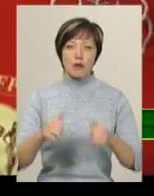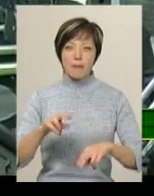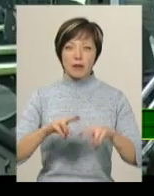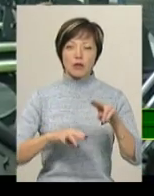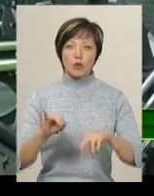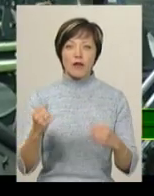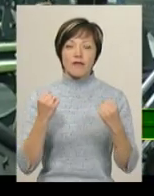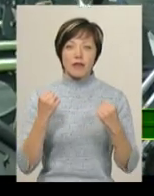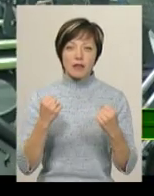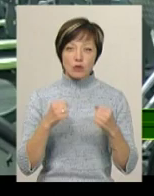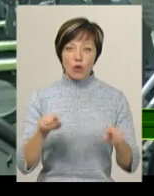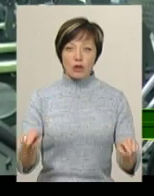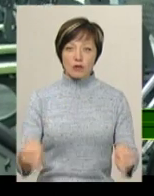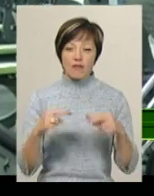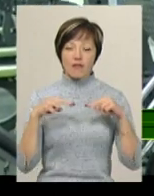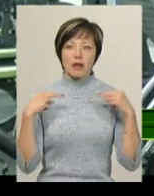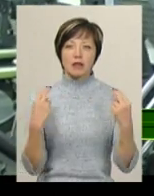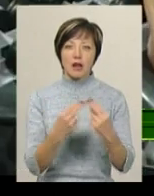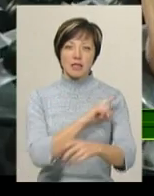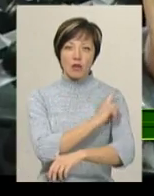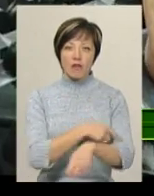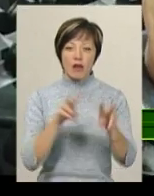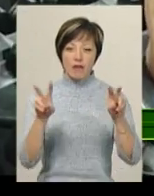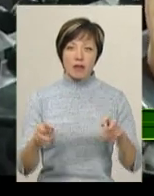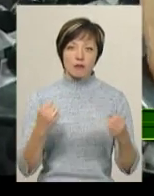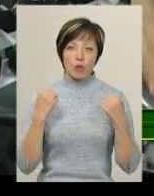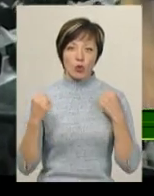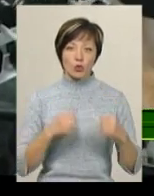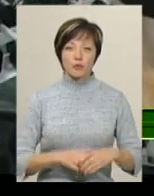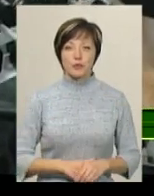фітнесу, який організовує Глобальна федерація силових видів спорту.